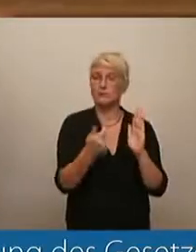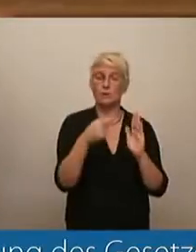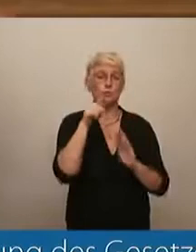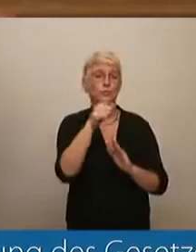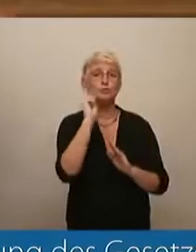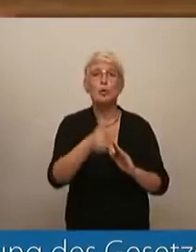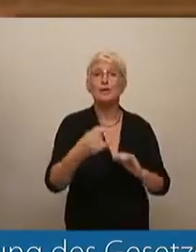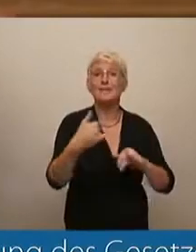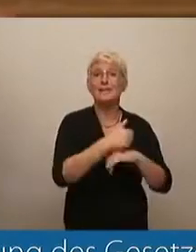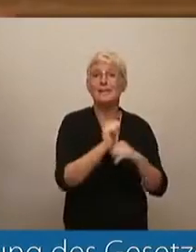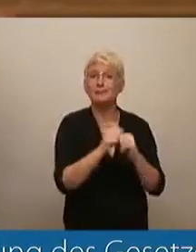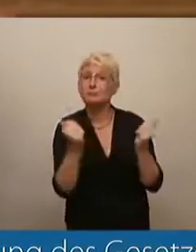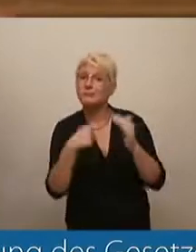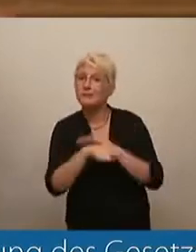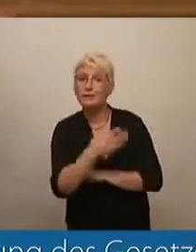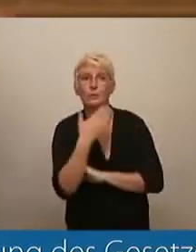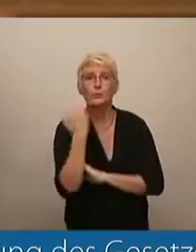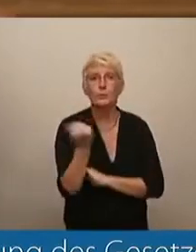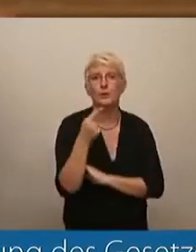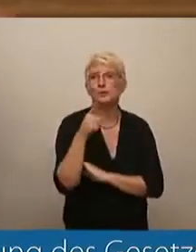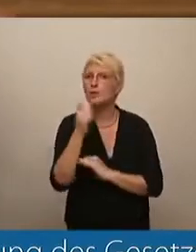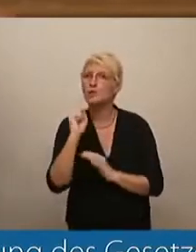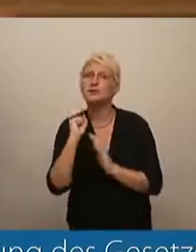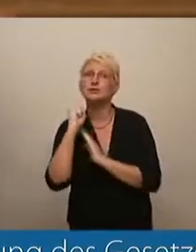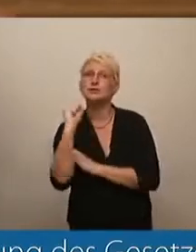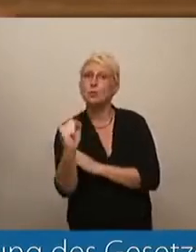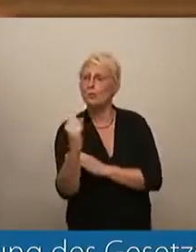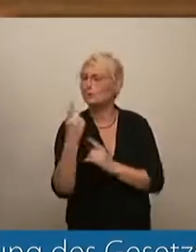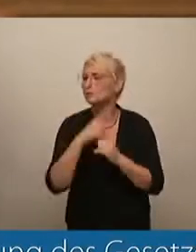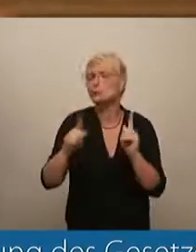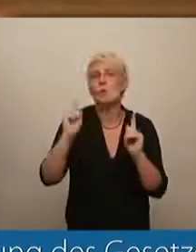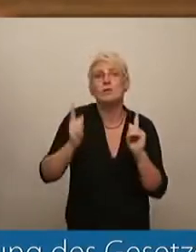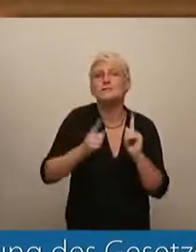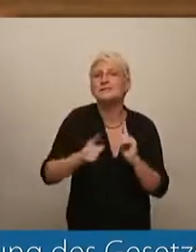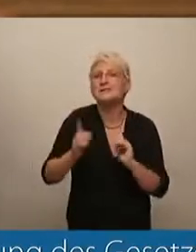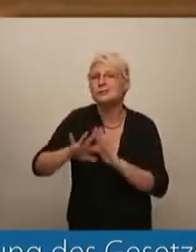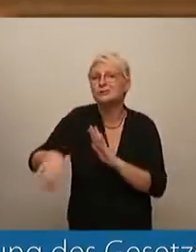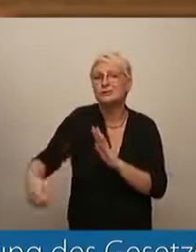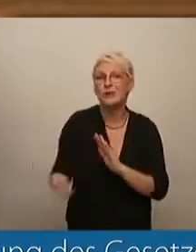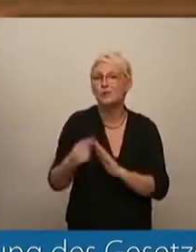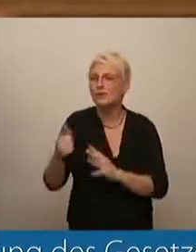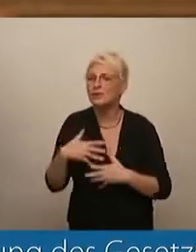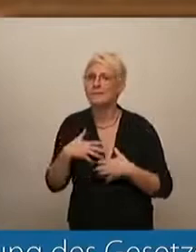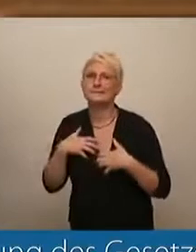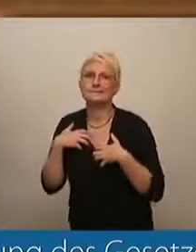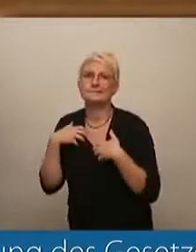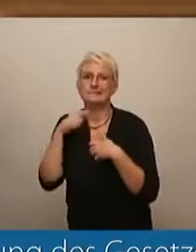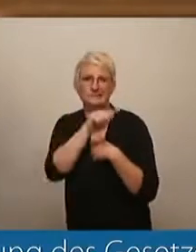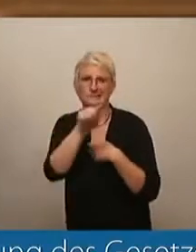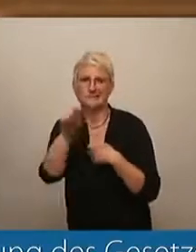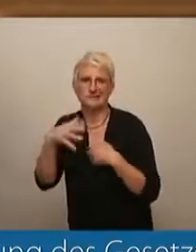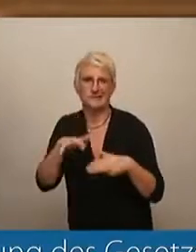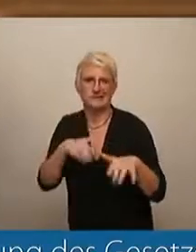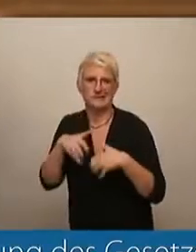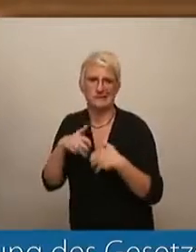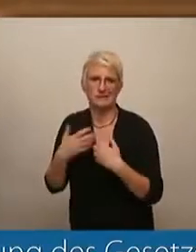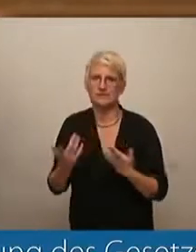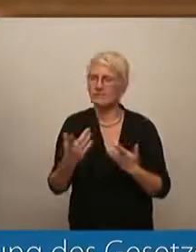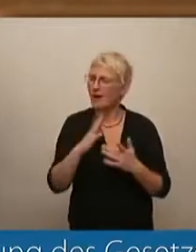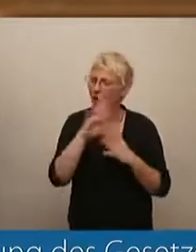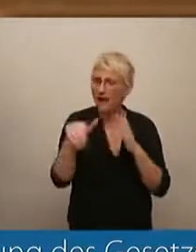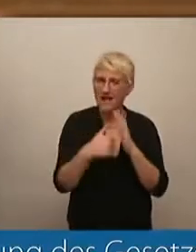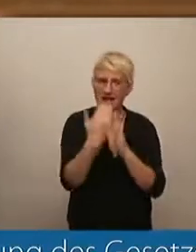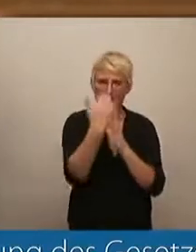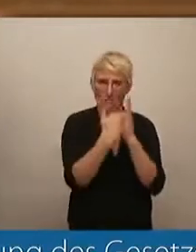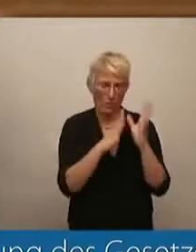sollst nicht töten, du sollst nicht stehlen, du sollst nicht begehren und alle anderen Gebote sind in dem einen